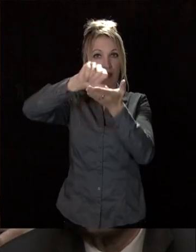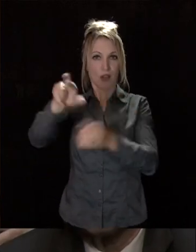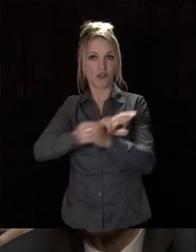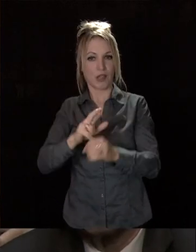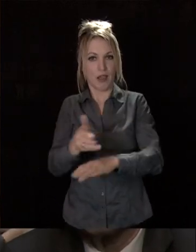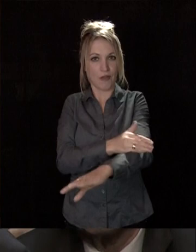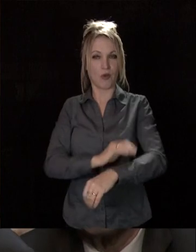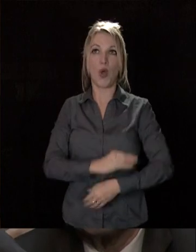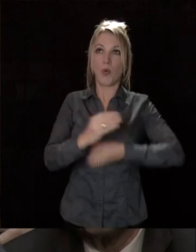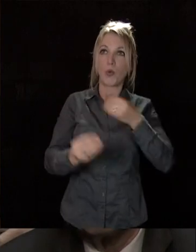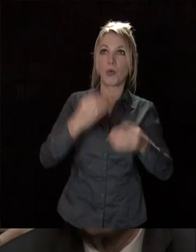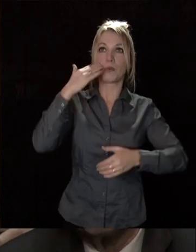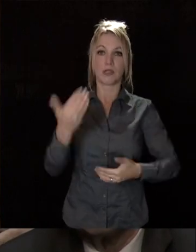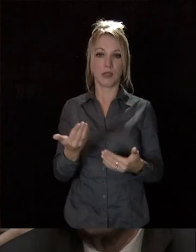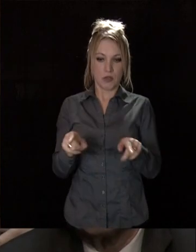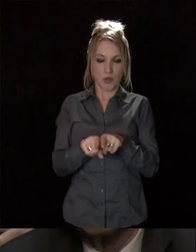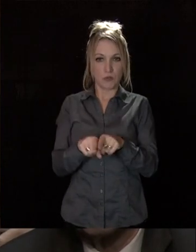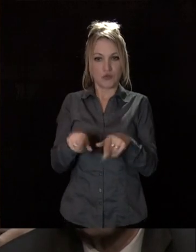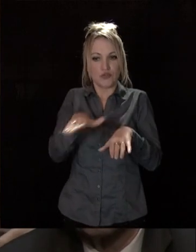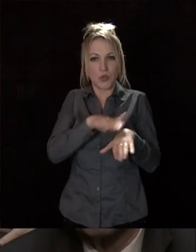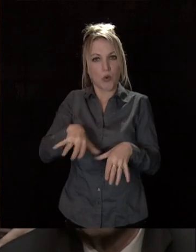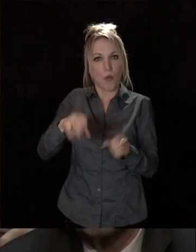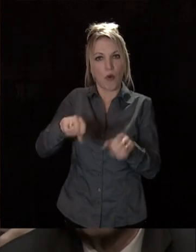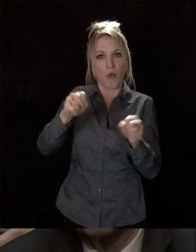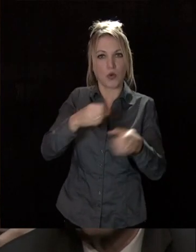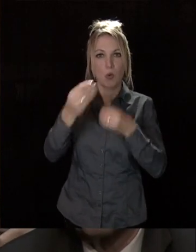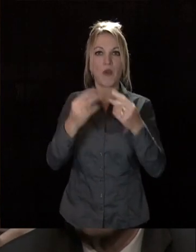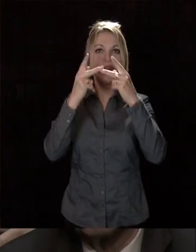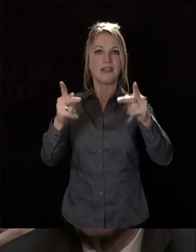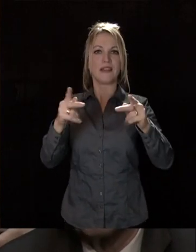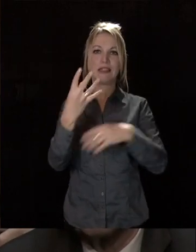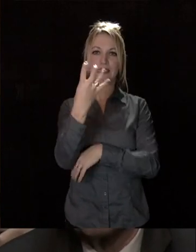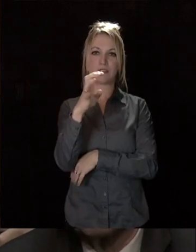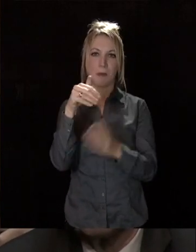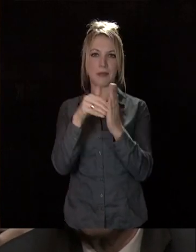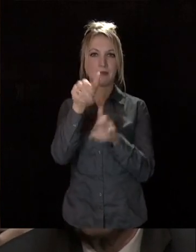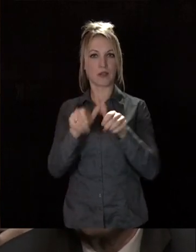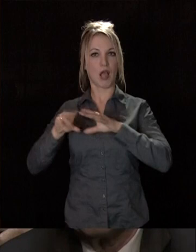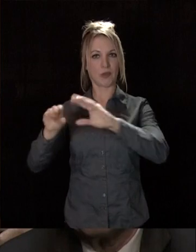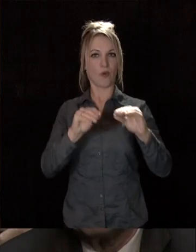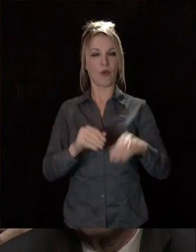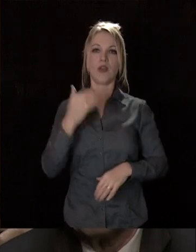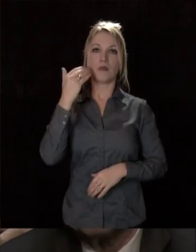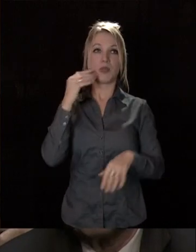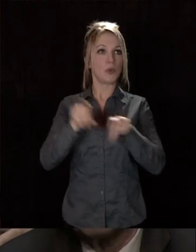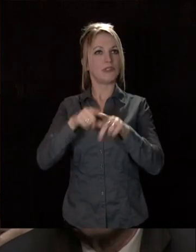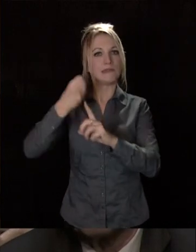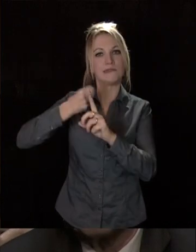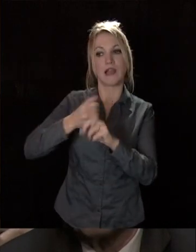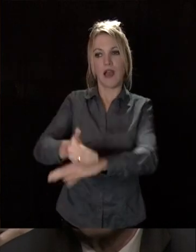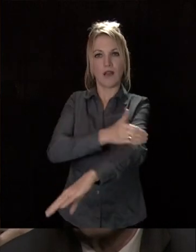si nous n'avions pas été au cœur d'une zone d'emploi et d'une aire urbaine de 400 000 habitants. Et surtout, si nous n'avions pas mené